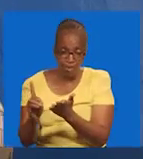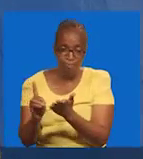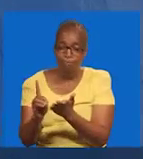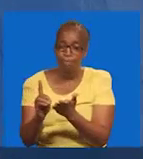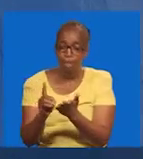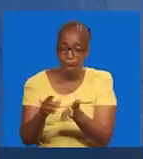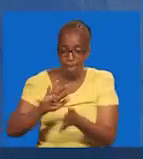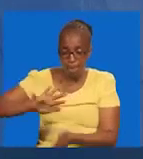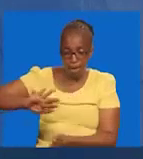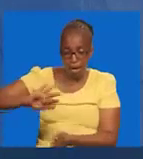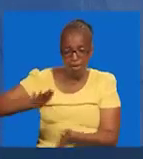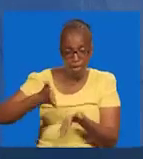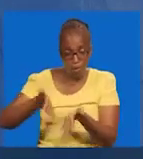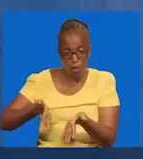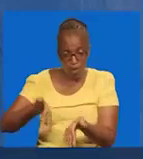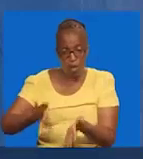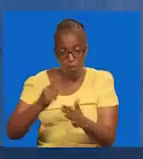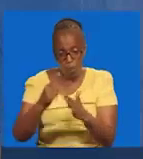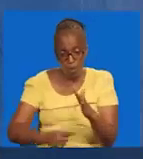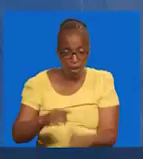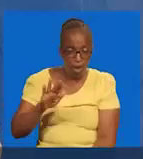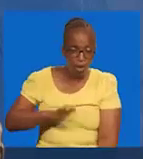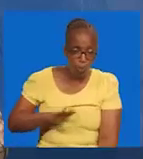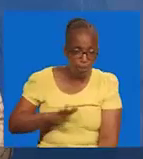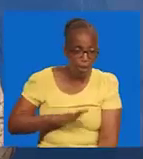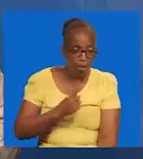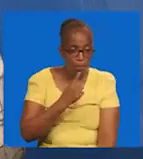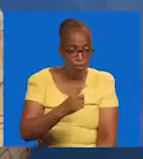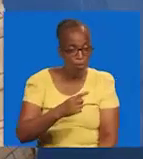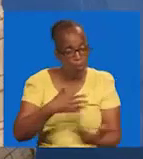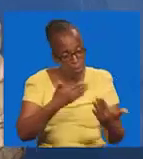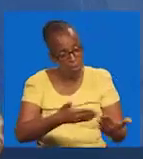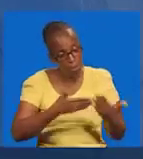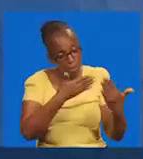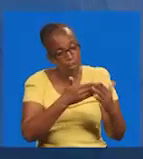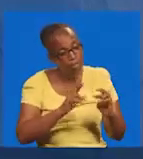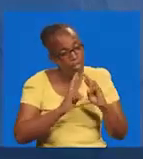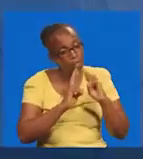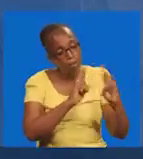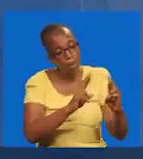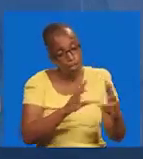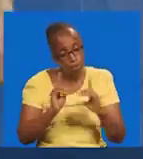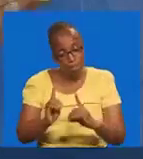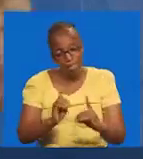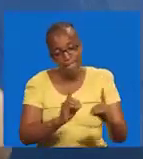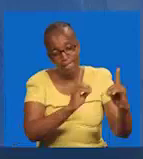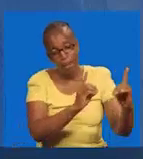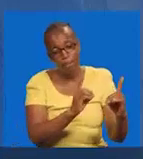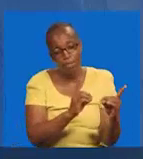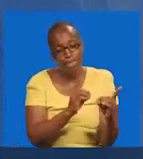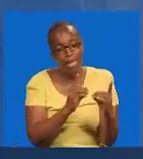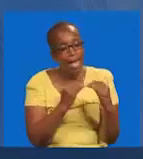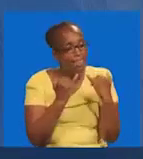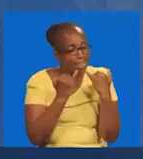Inachosalia sasa. Kama wanawake. Waliangizwa. Wapeleke unjumbe. Kwa wanafunzi.